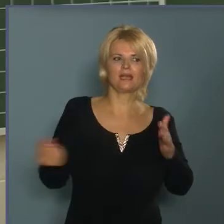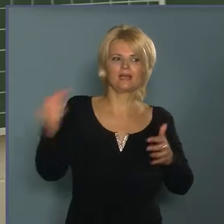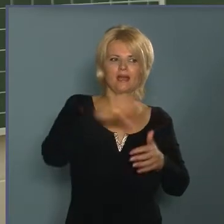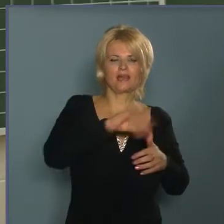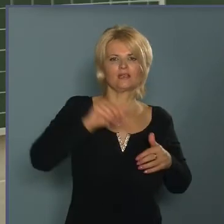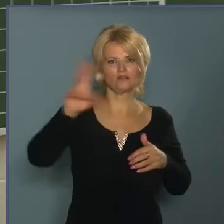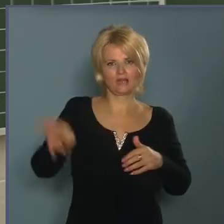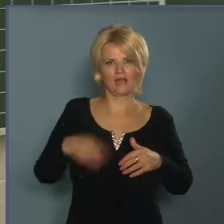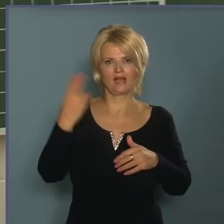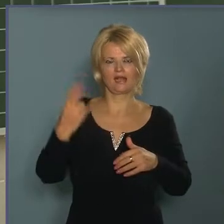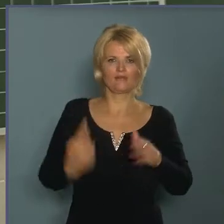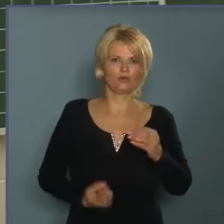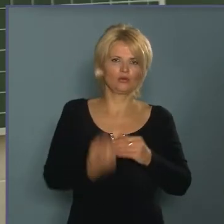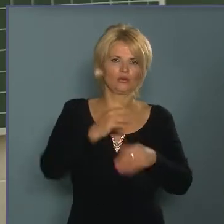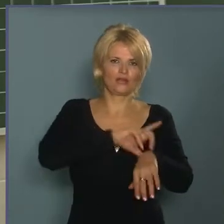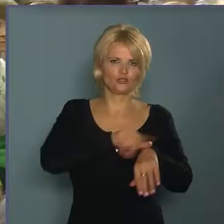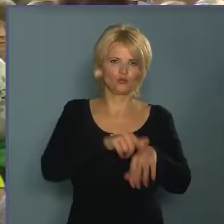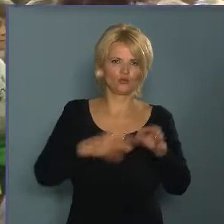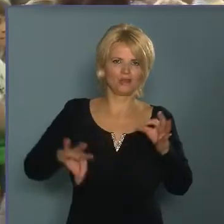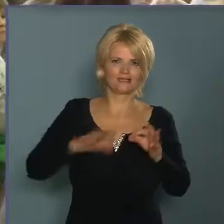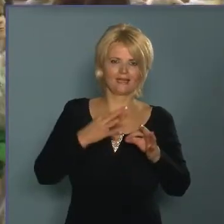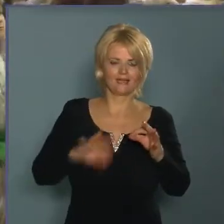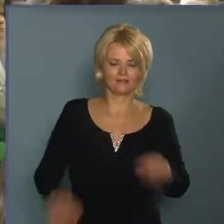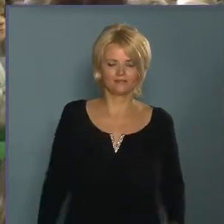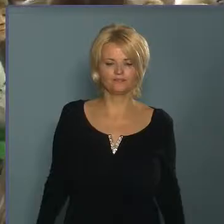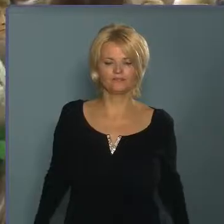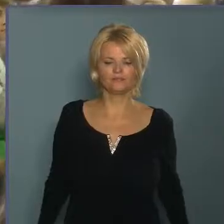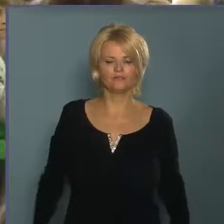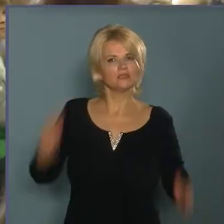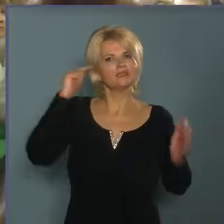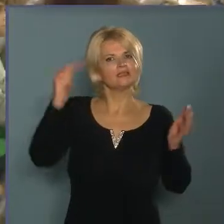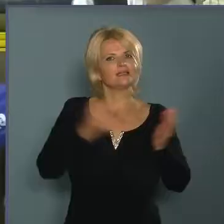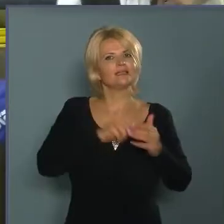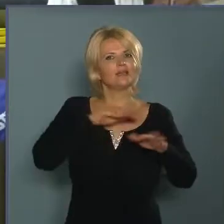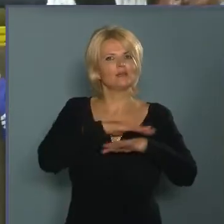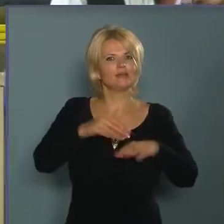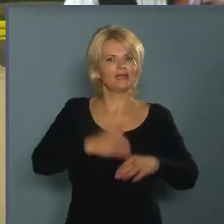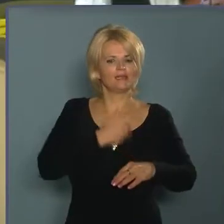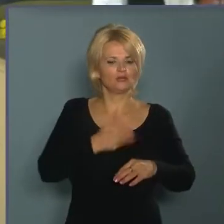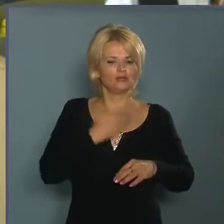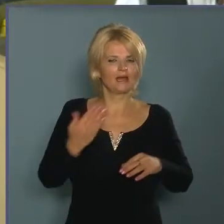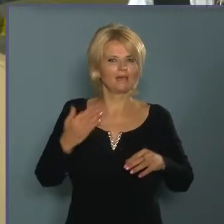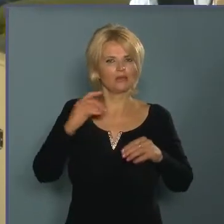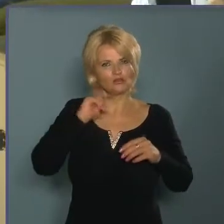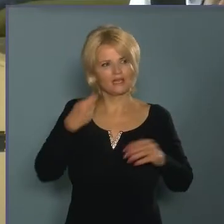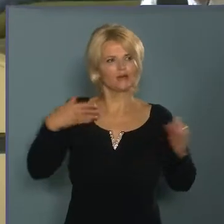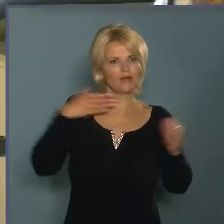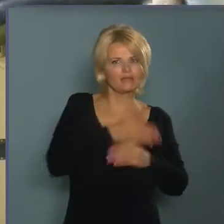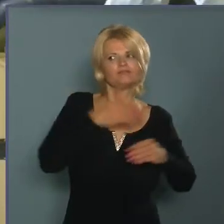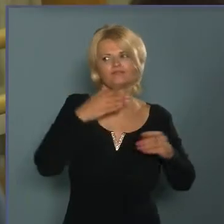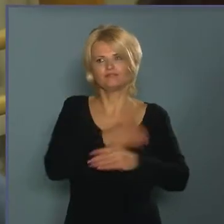hívjuk el egy ilyen rendhagyó órára a zenekart. Célunk az, hogy minden iskolába, akik miket hívnak oda, eljussunk.